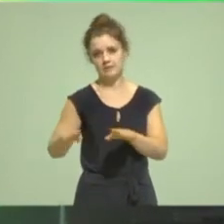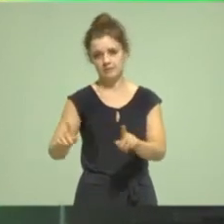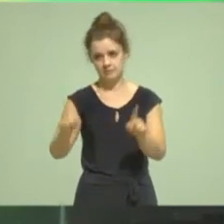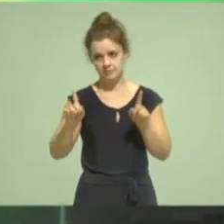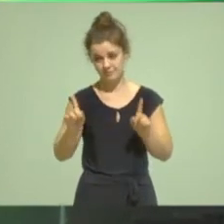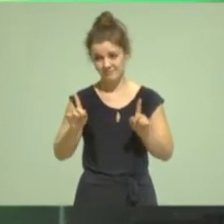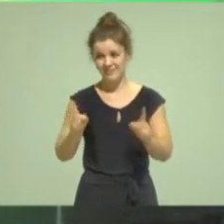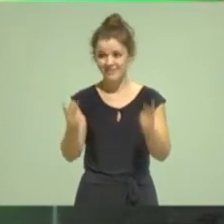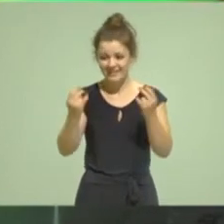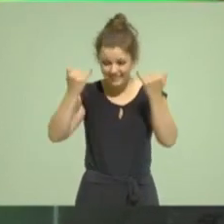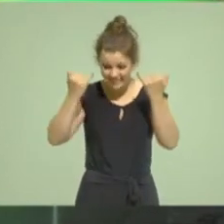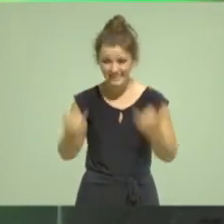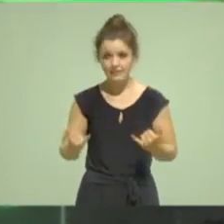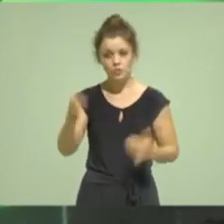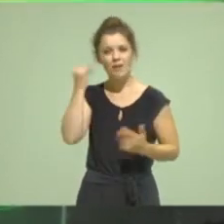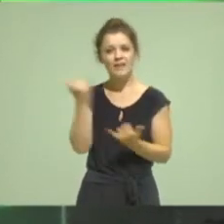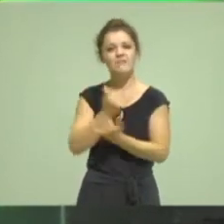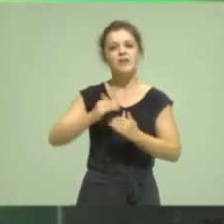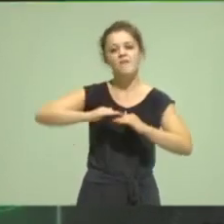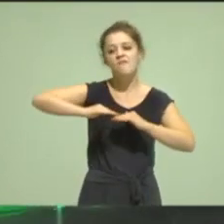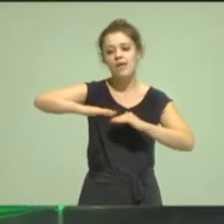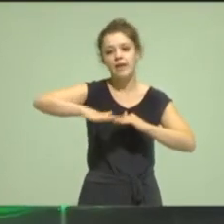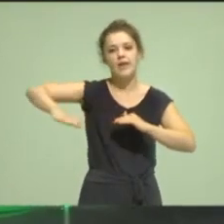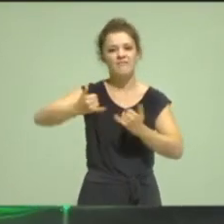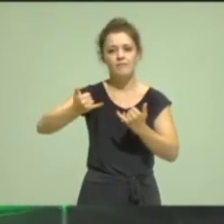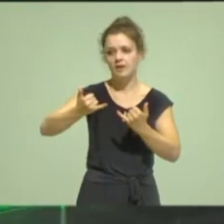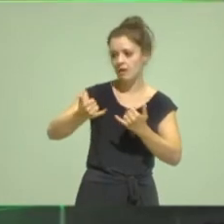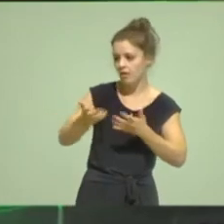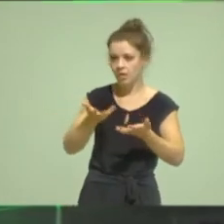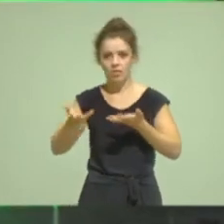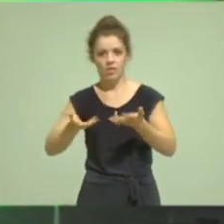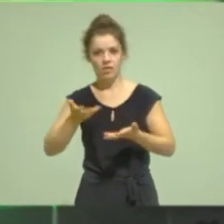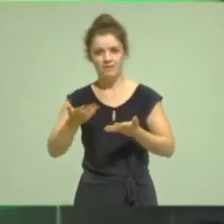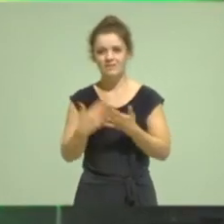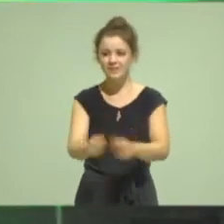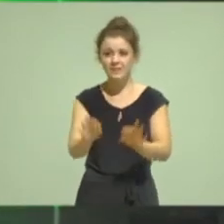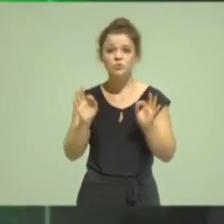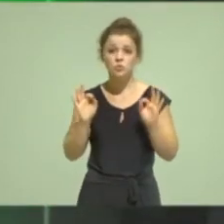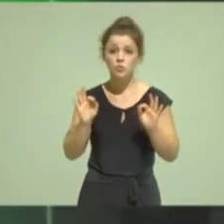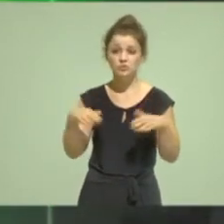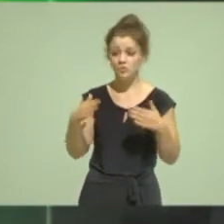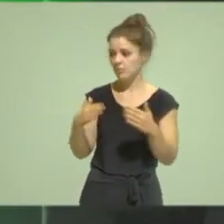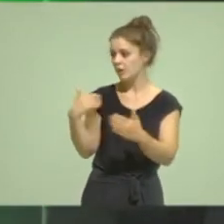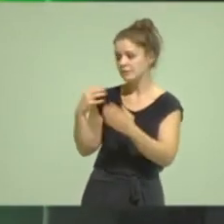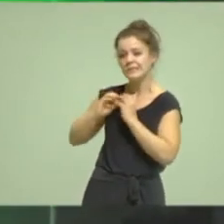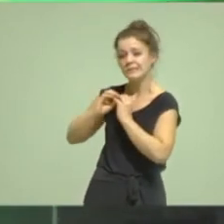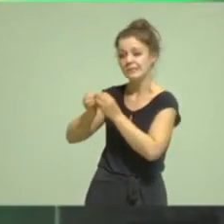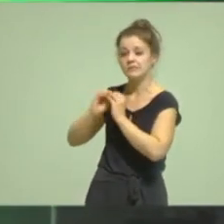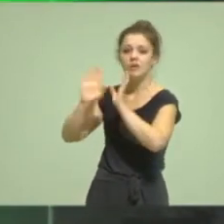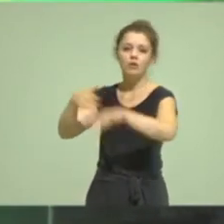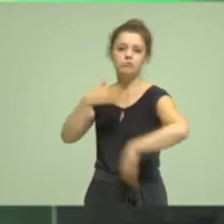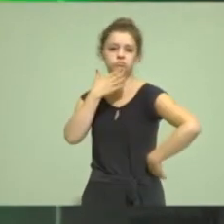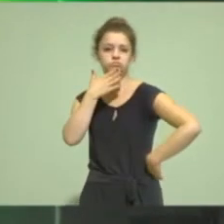dass wir mit Fläche anders umgehen. Und deswegen ist es gut und es war nicht einfach, aber wir haben es geschafft,